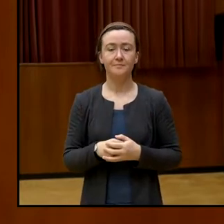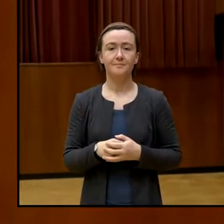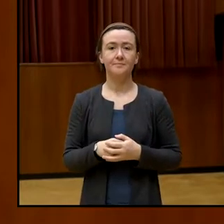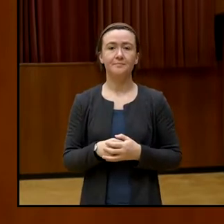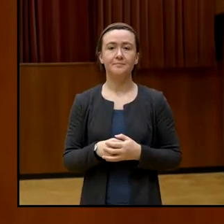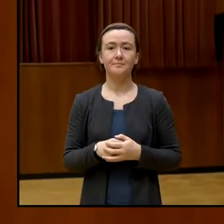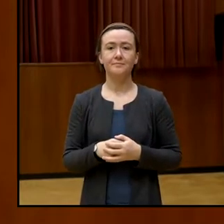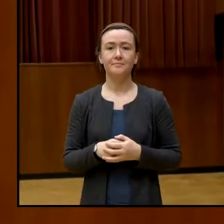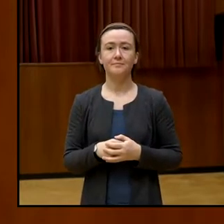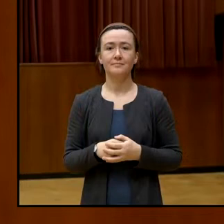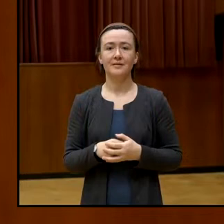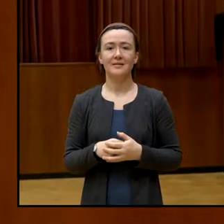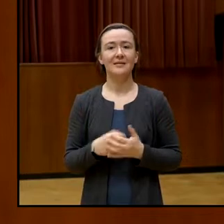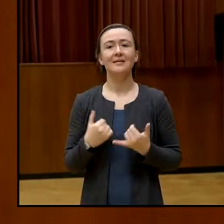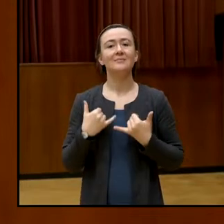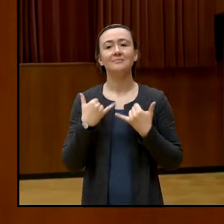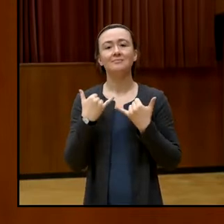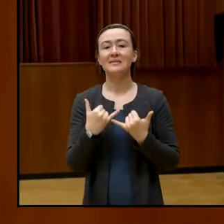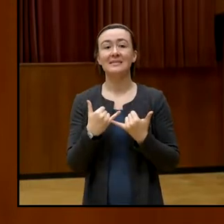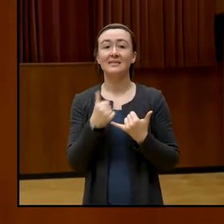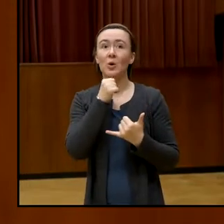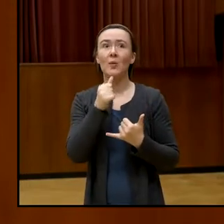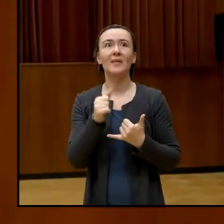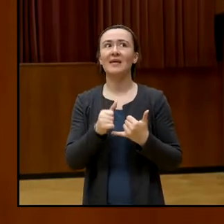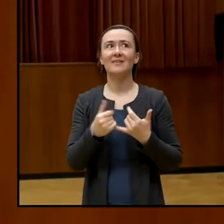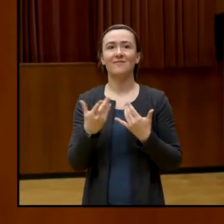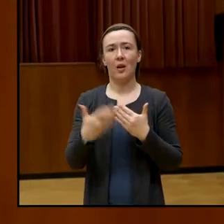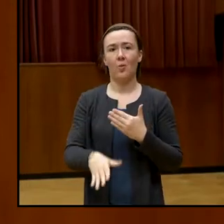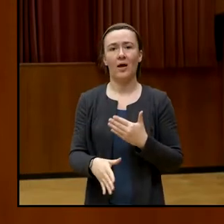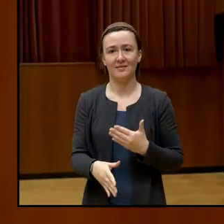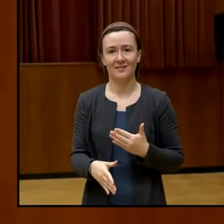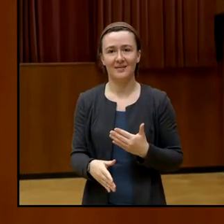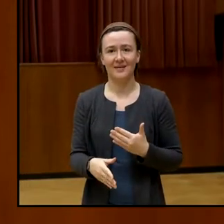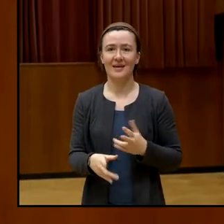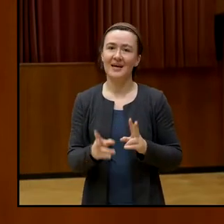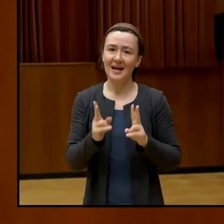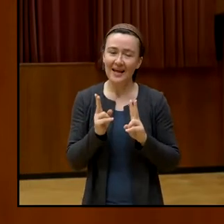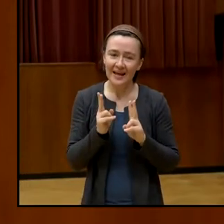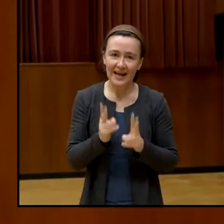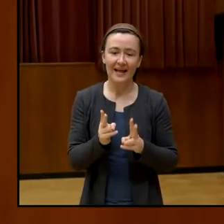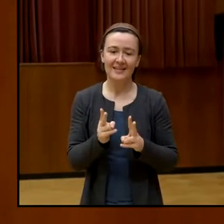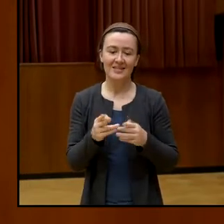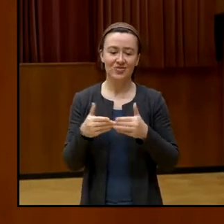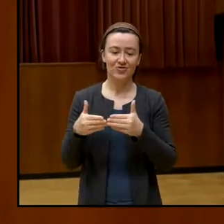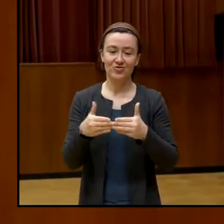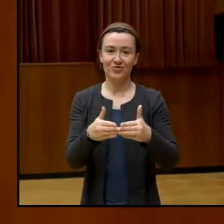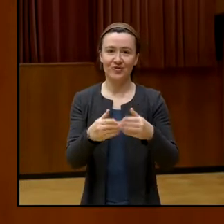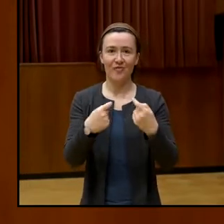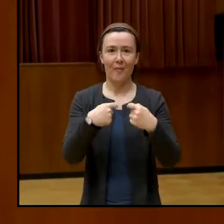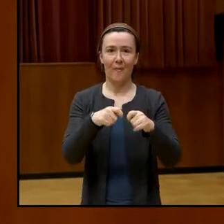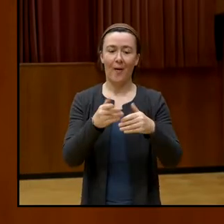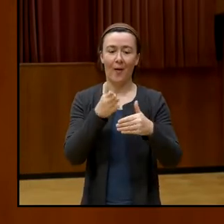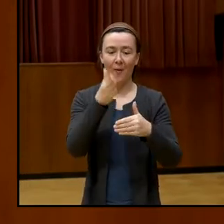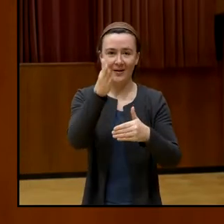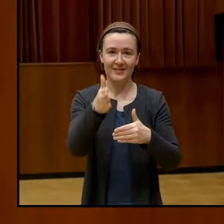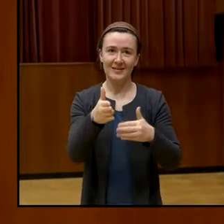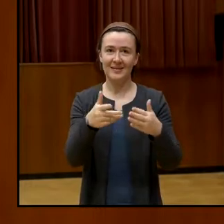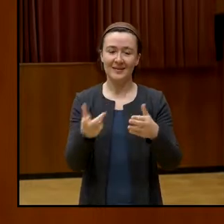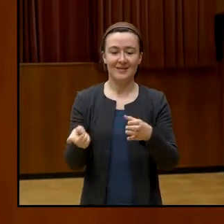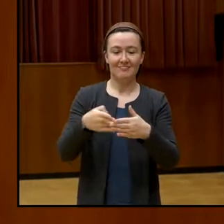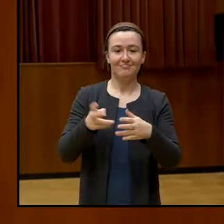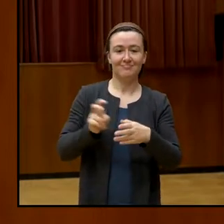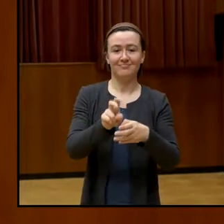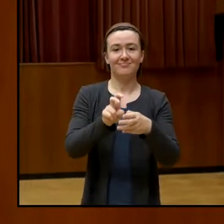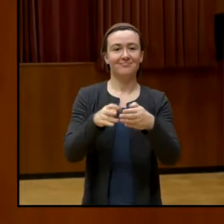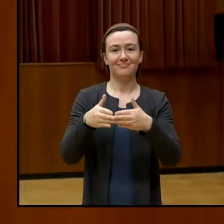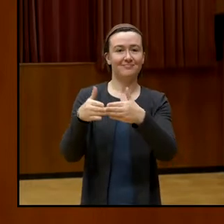was, wir haben noch nicht verloren. Wir haben noch nicht verloren. Wir können das Schiff noch bauen und wir können noch mit dem Schiff das